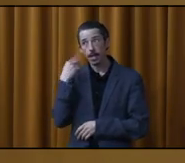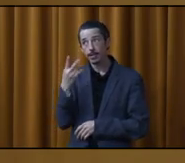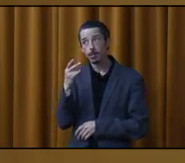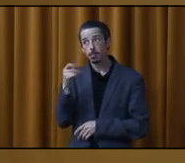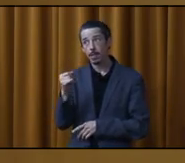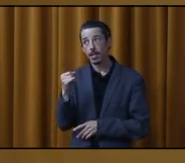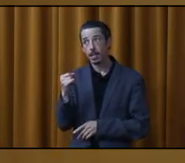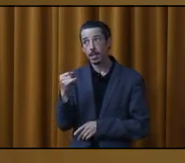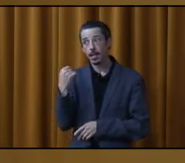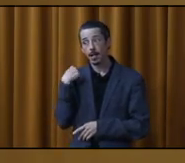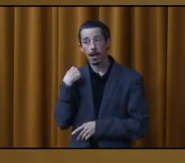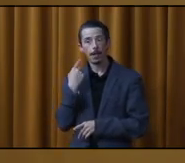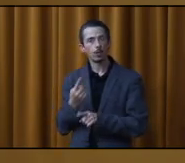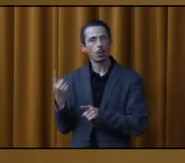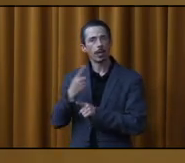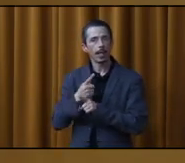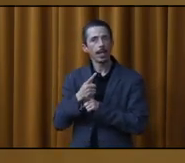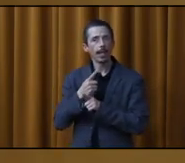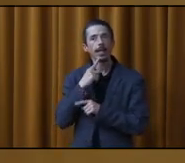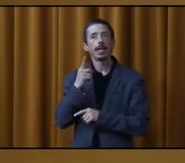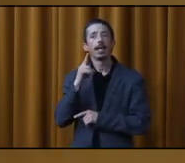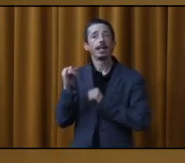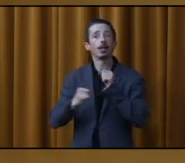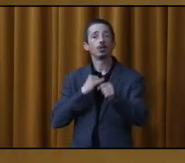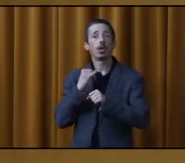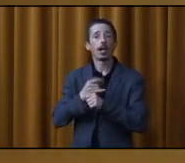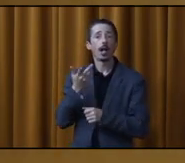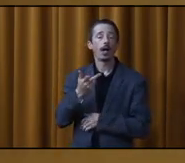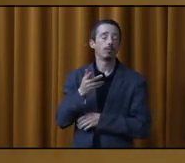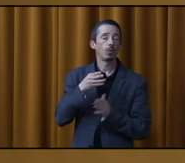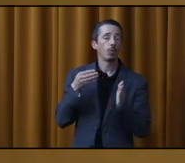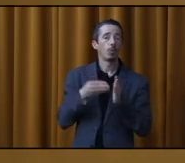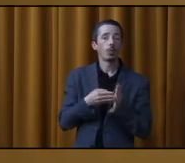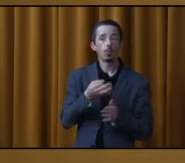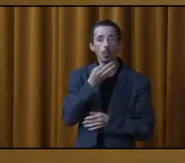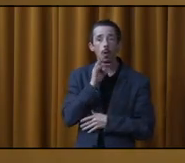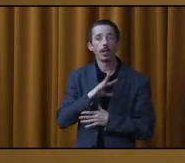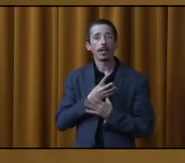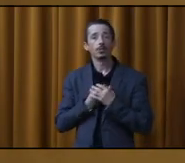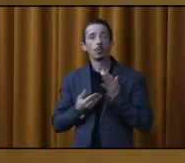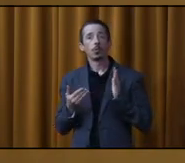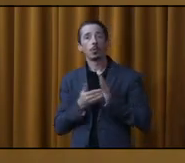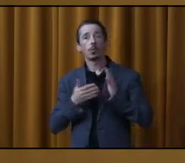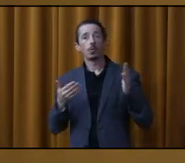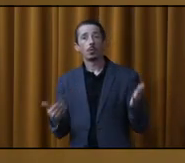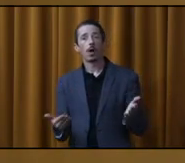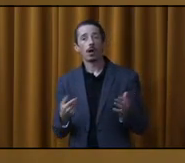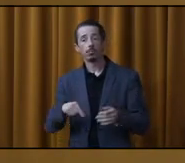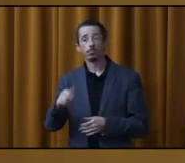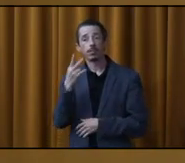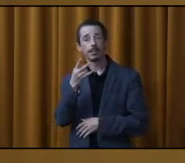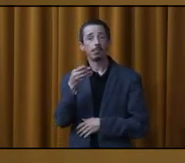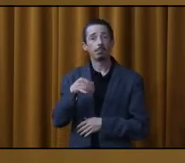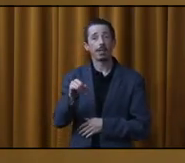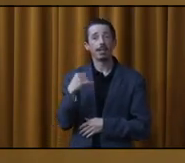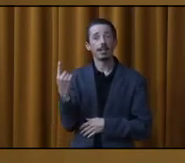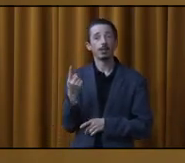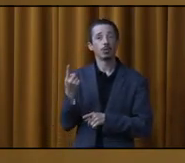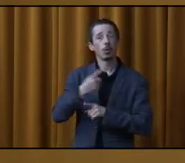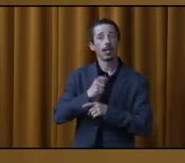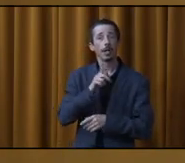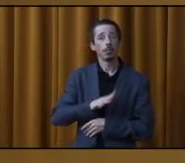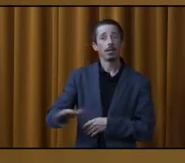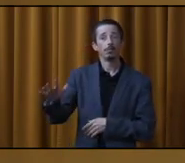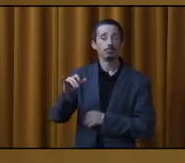qui est la Journée internationale contre l'homophobie et la transphobie. C'est l'occasion. Pourquoi le 17 mai? Donc,'est au Québec que cette Journée